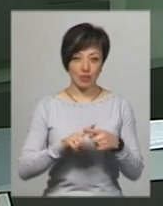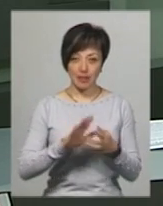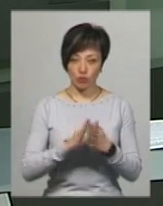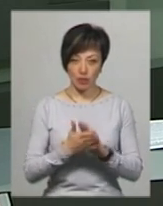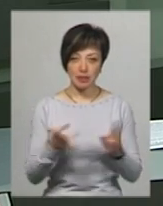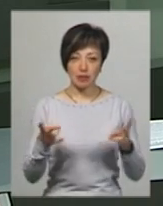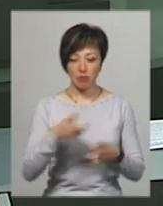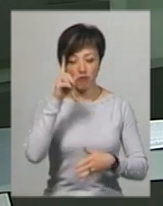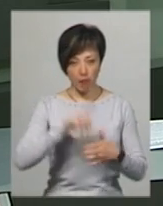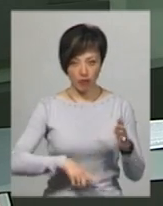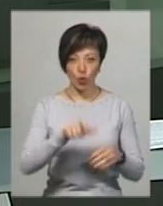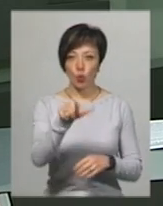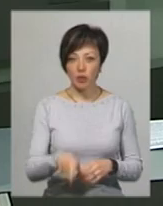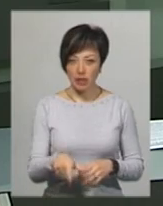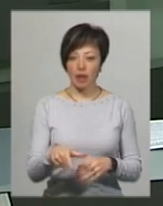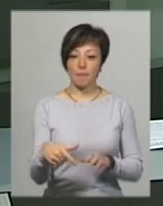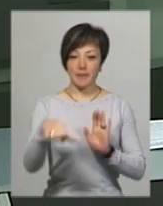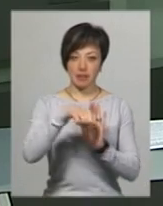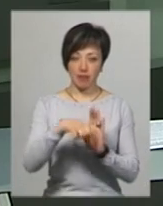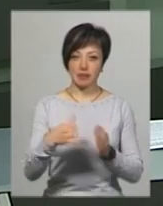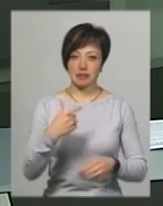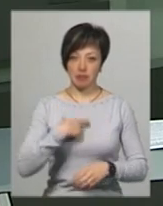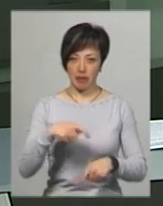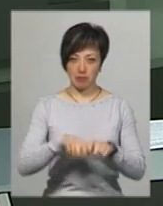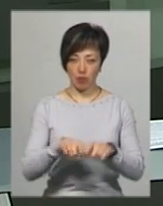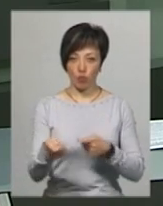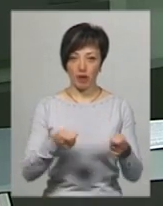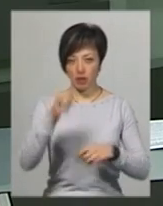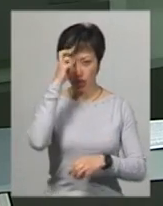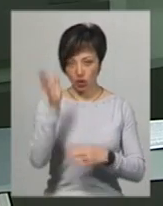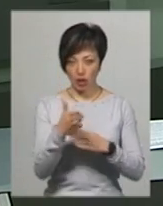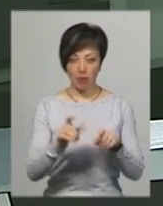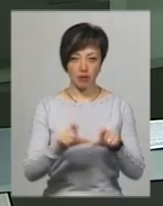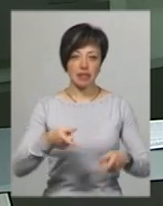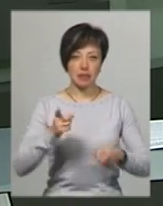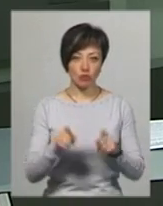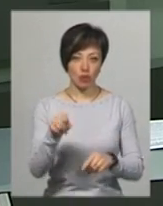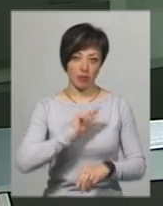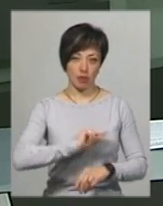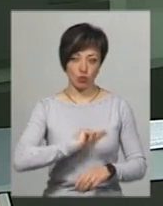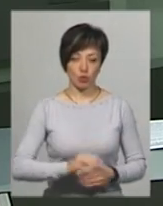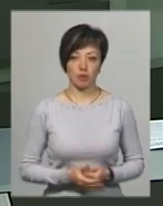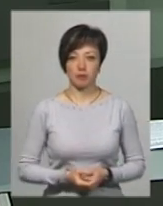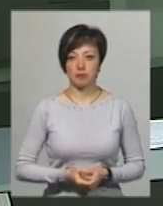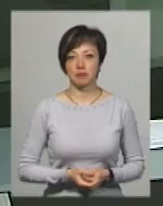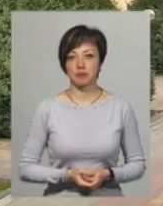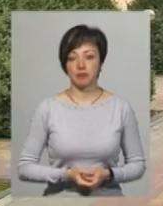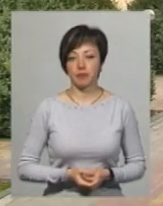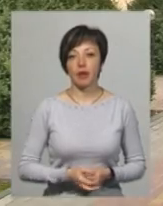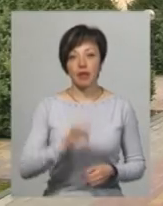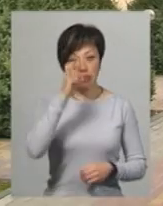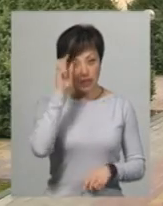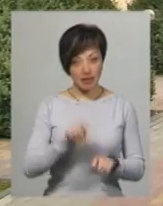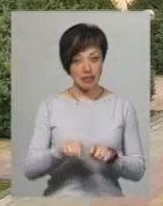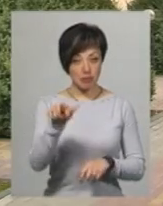ситуацій, слід переконатись, що людина, яка представилась інспектором управління Держрибагентства, дійсно там працює. Державний